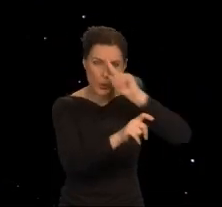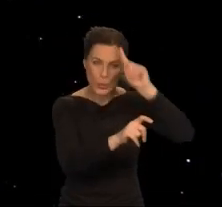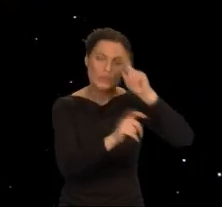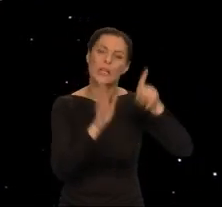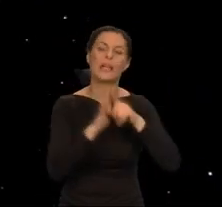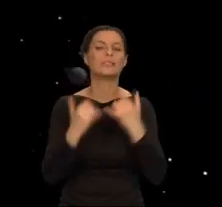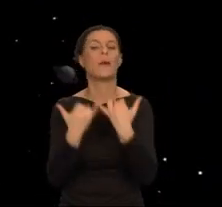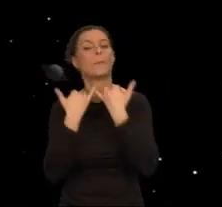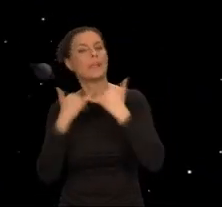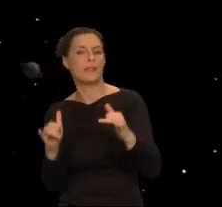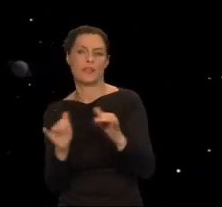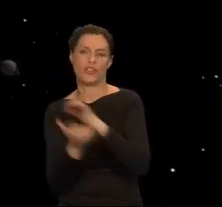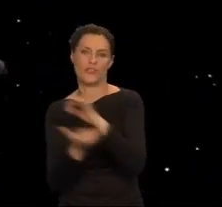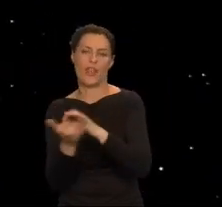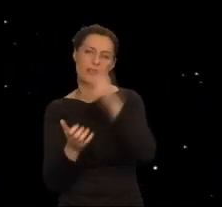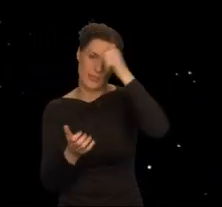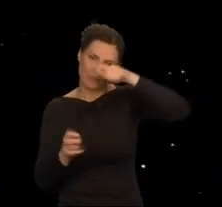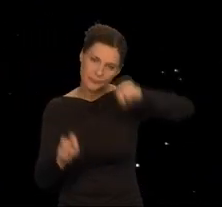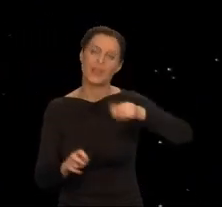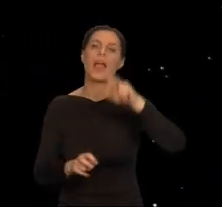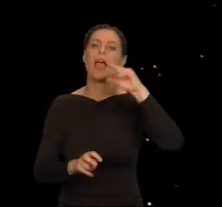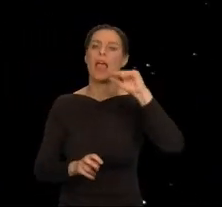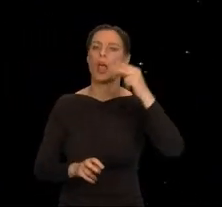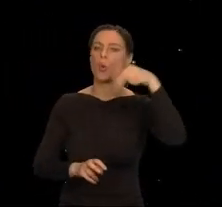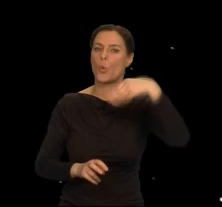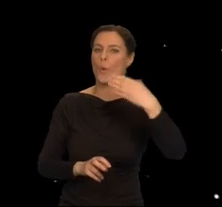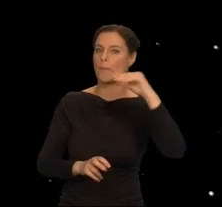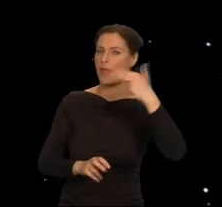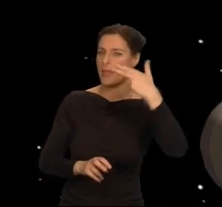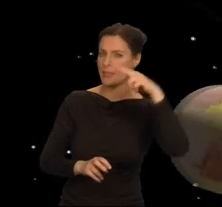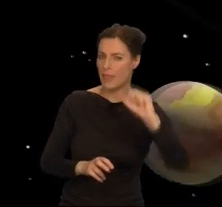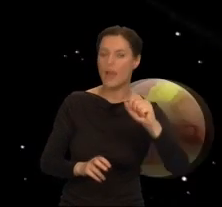powstania Ekumeny, pokojowego konsorcjum światów.